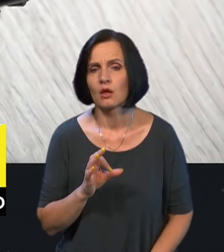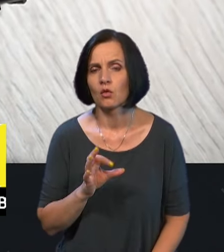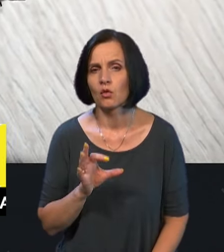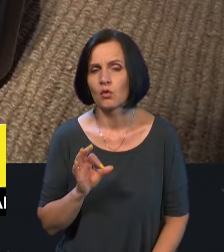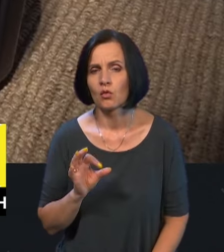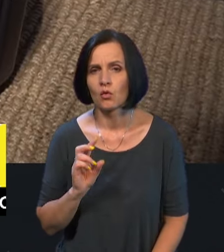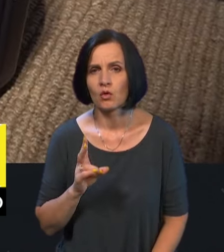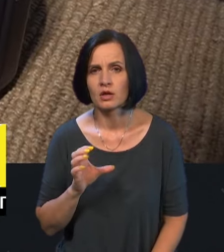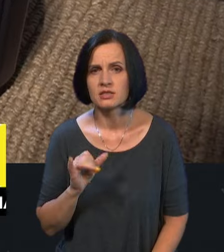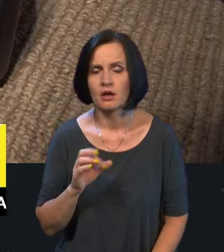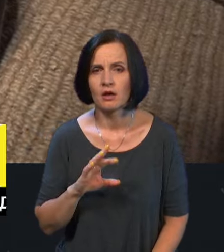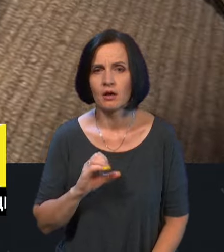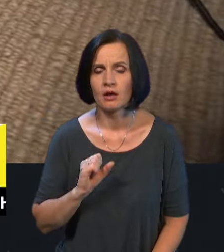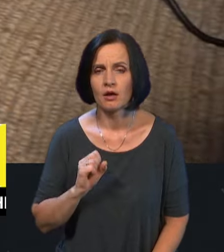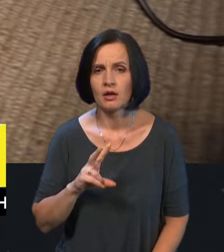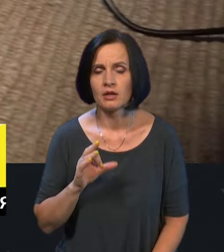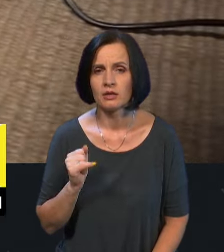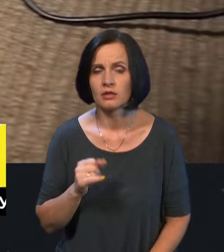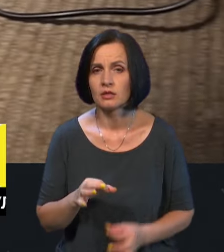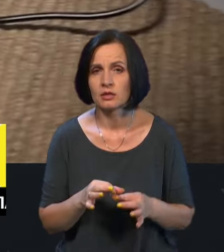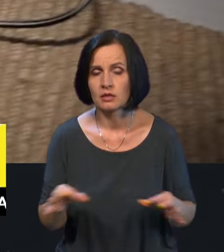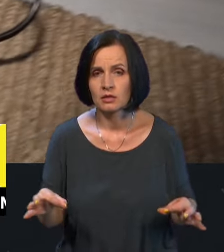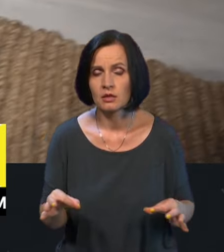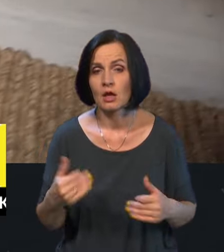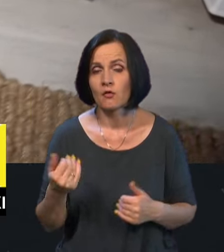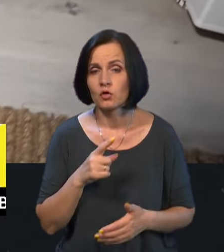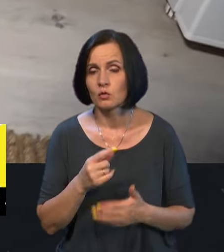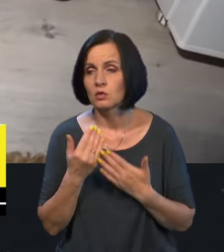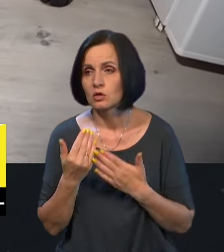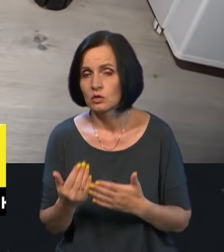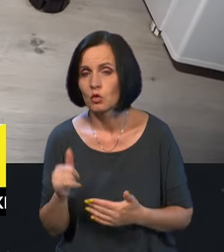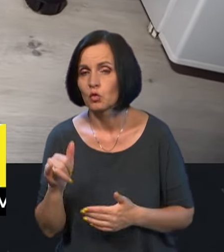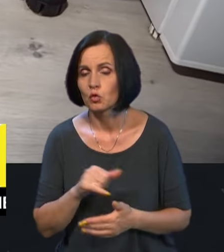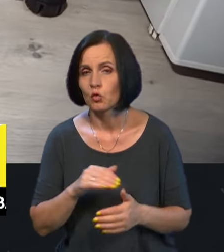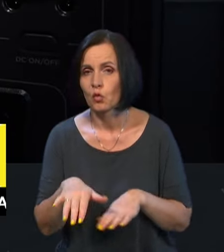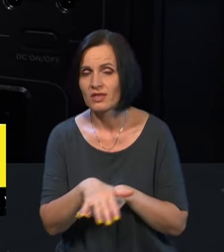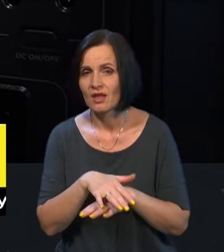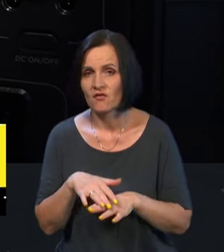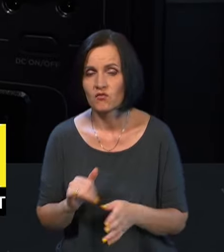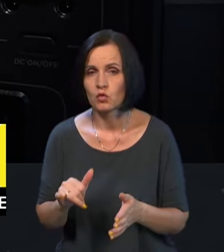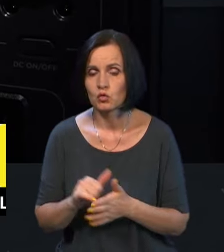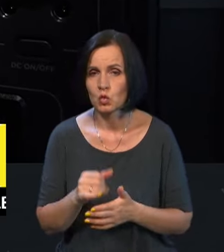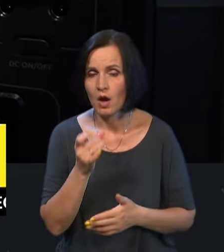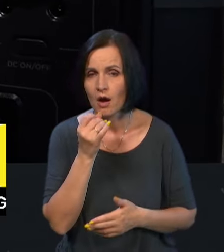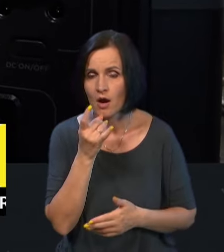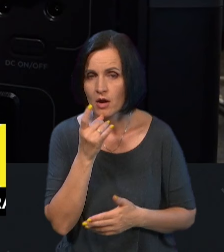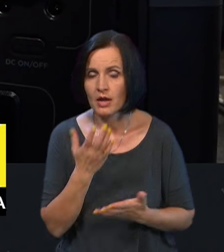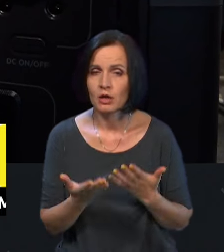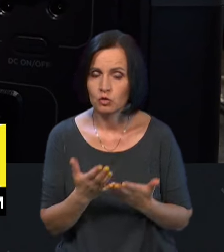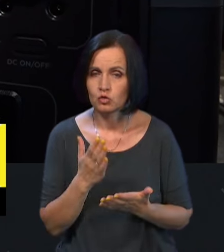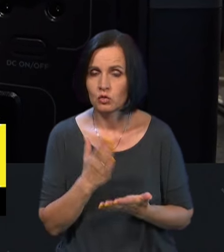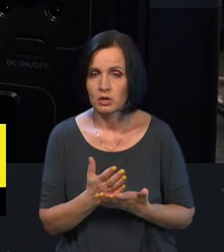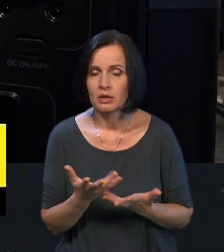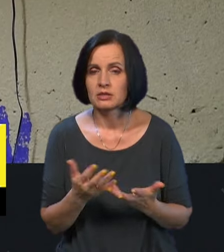повинні задати вашому постачальнику послуг питання, скажіть, будь ласка, чи встановлені у вас на майданчику акумулятори, якщо встановлені, то